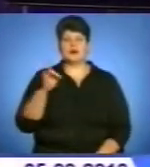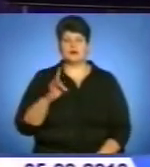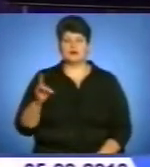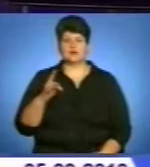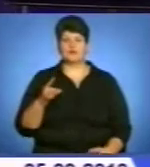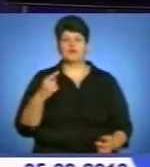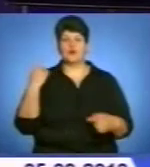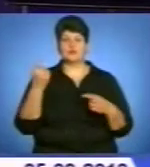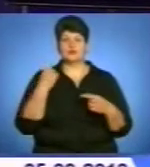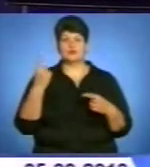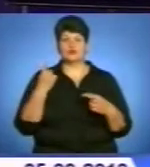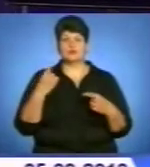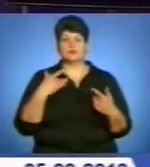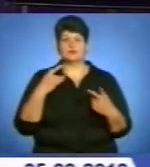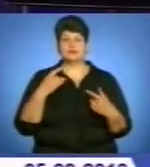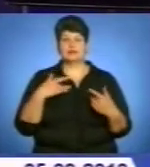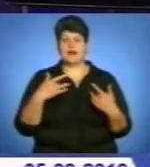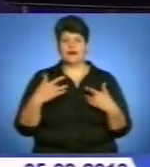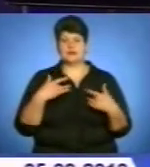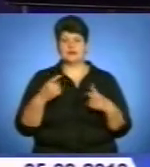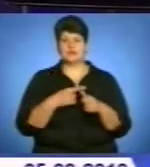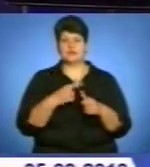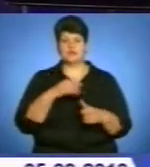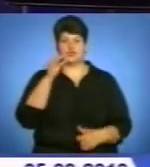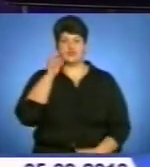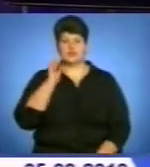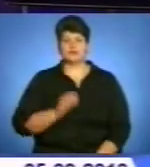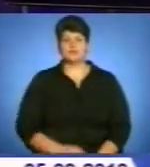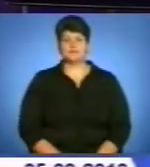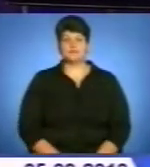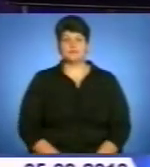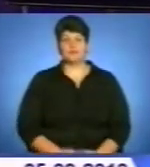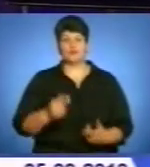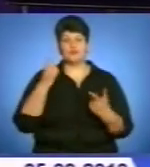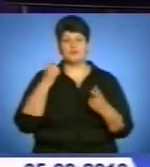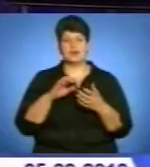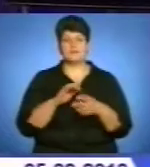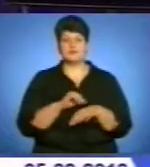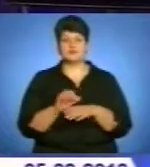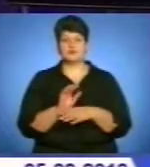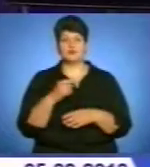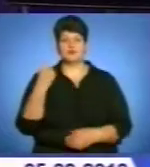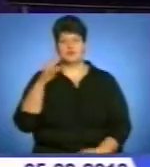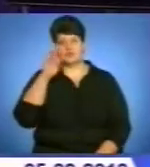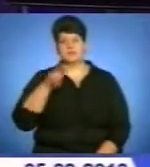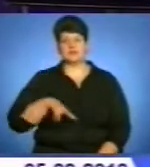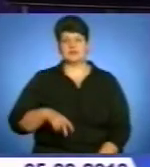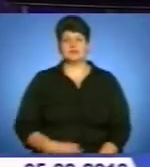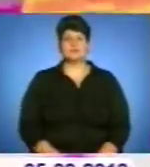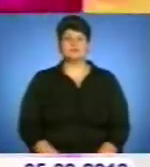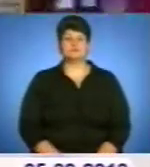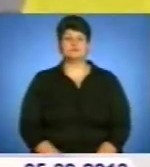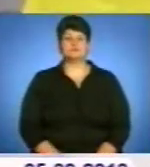Академічному обласному українському драматичному театрі імені Тараса Шевченка, повідомляє пресслужба облдержадміністрації.